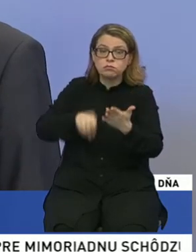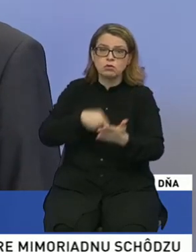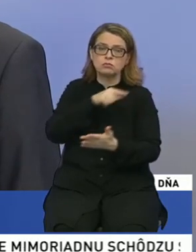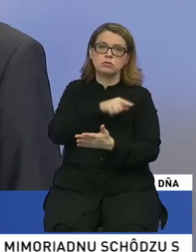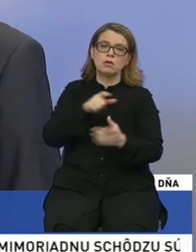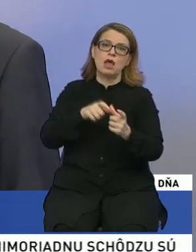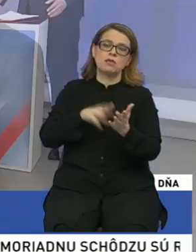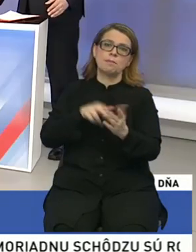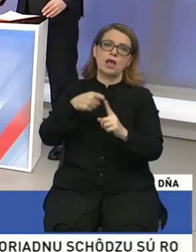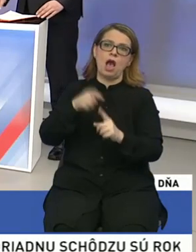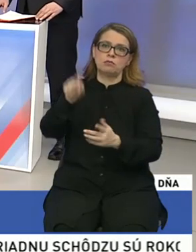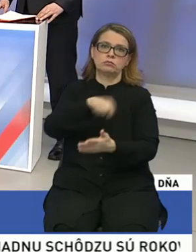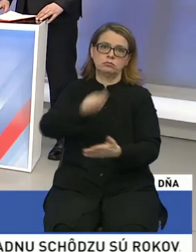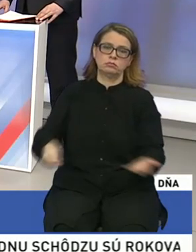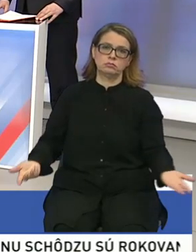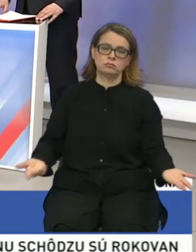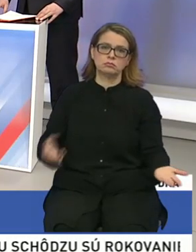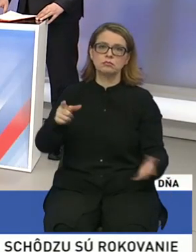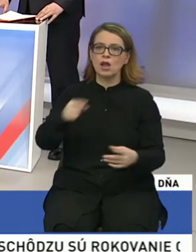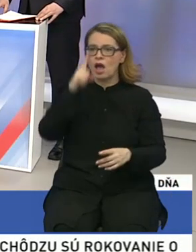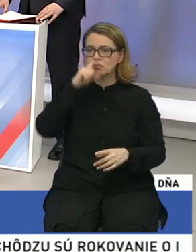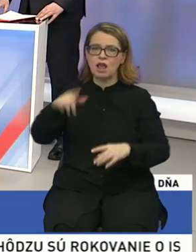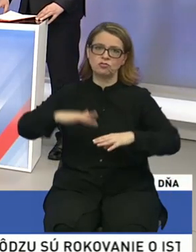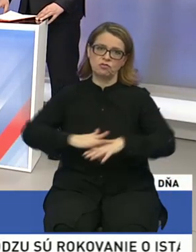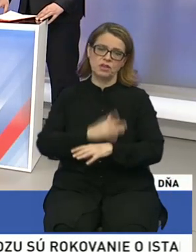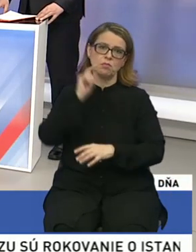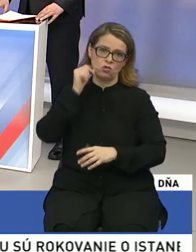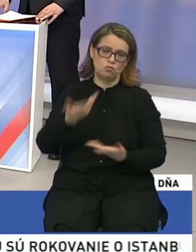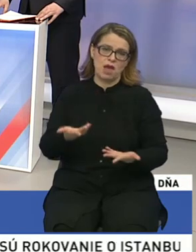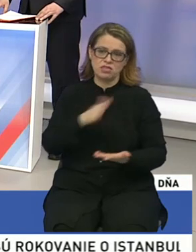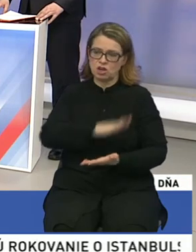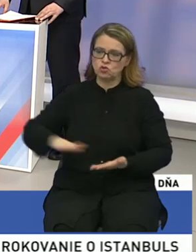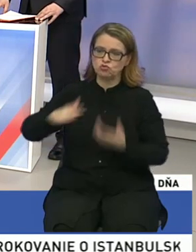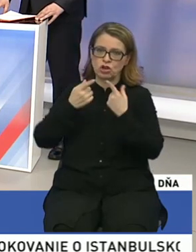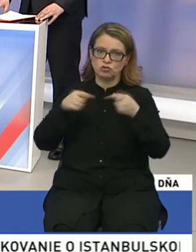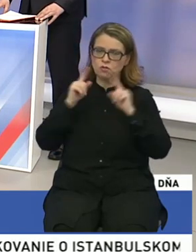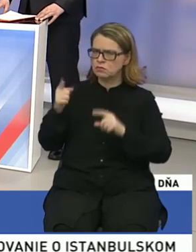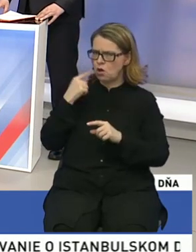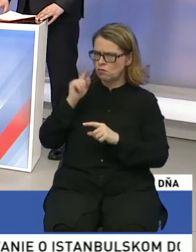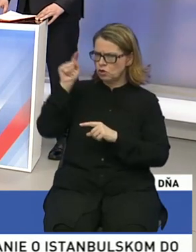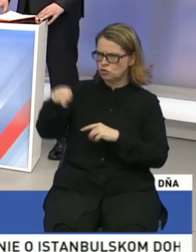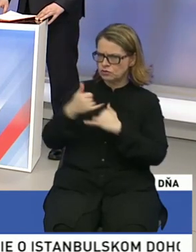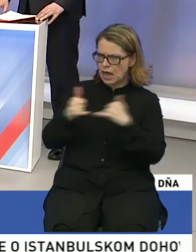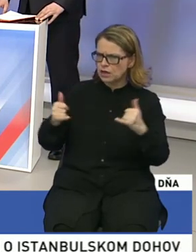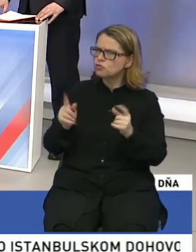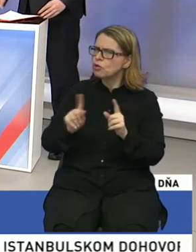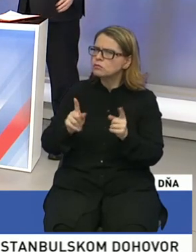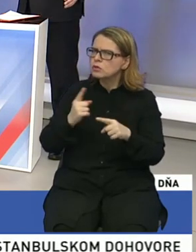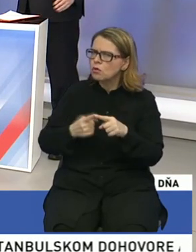to negatívne vnímajú Maďari na Južnom Slovensku. Keď hovoríte, spoza hraníc, môžete byť konkrétnejší?